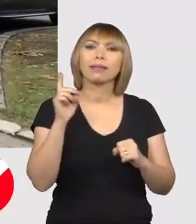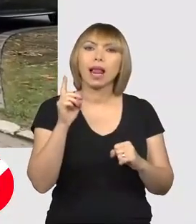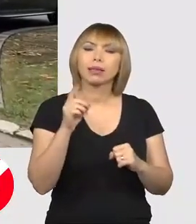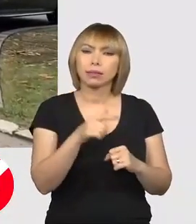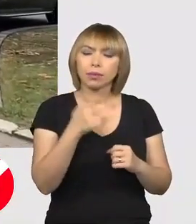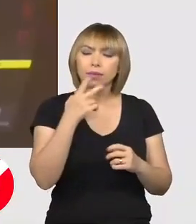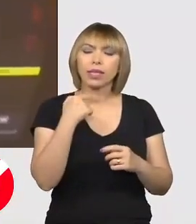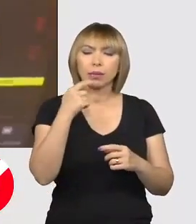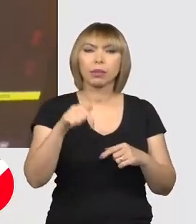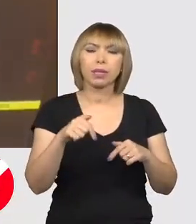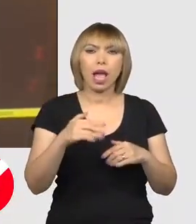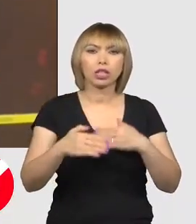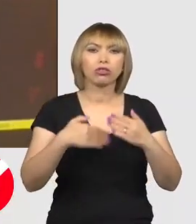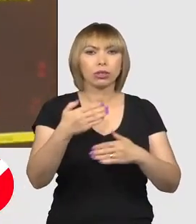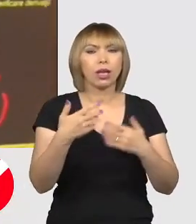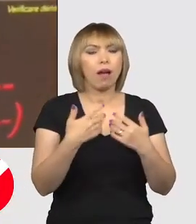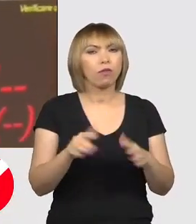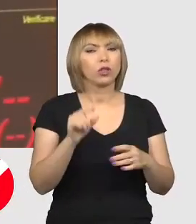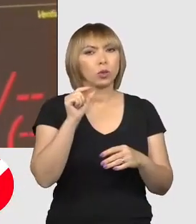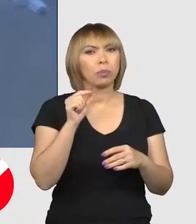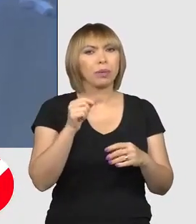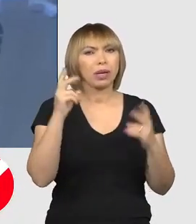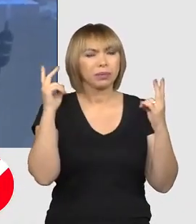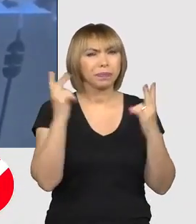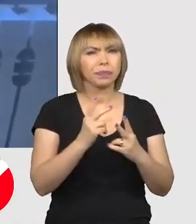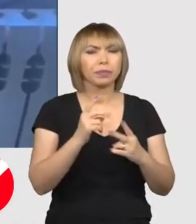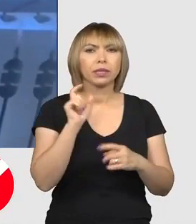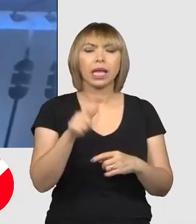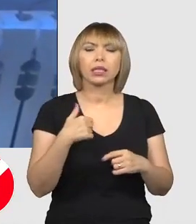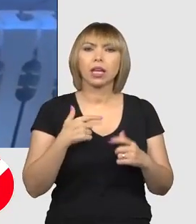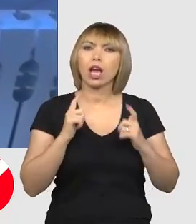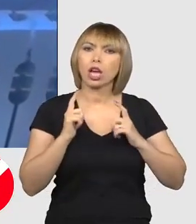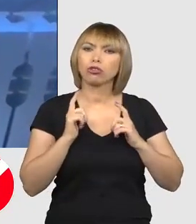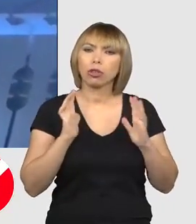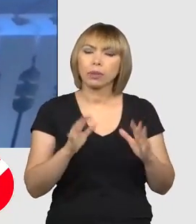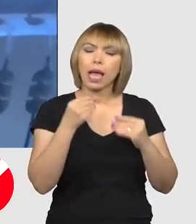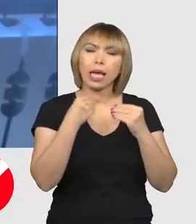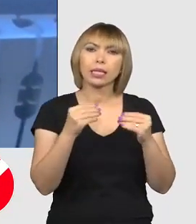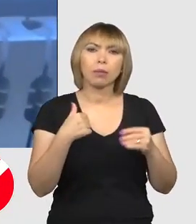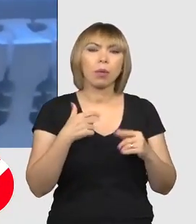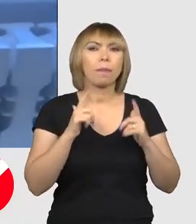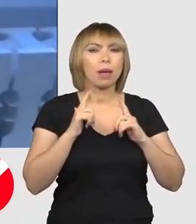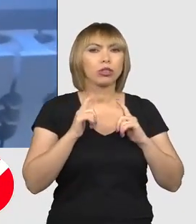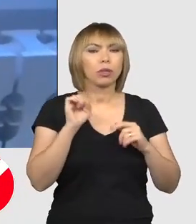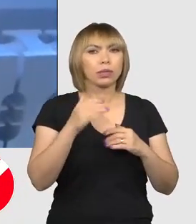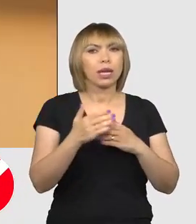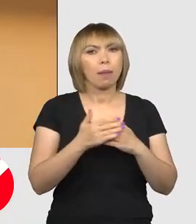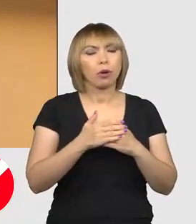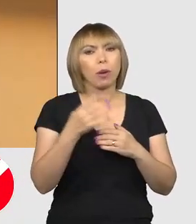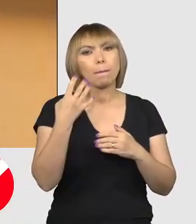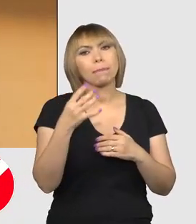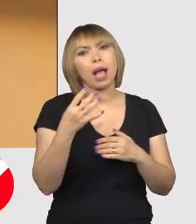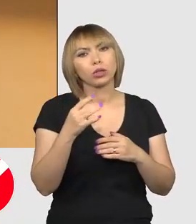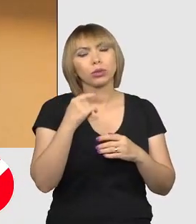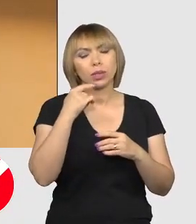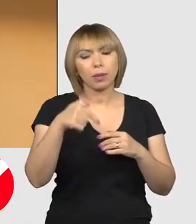încât săptămâna aceasta a fost chiar un pic mai agresiv decât m-am așteptat. Spre exemplu, mă așteptam să ne apropiem de 400